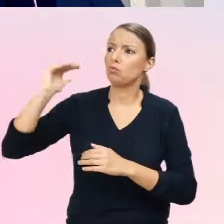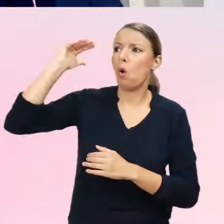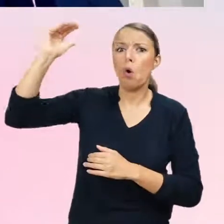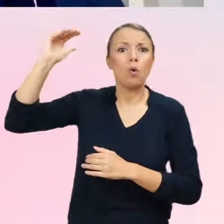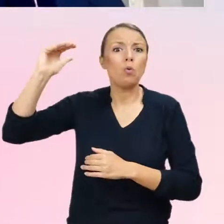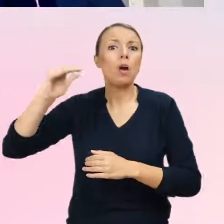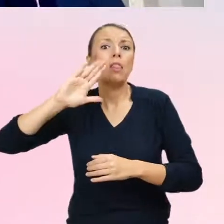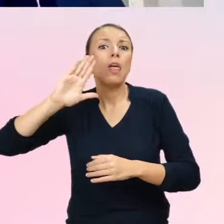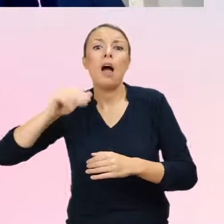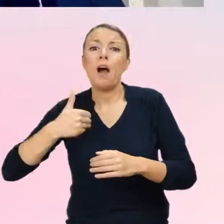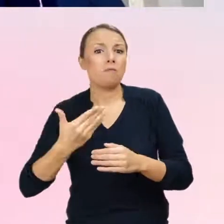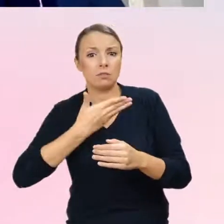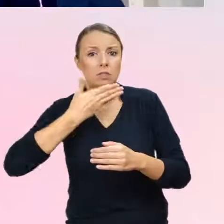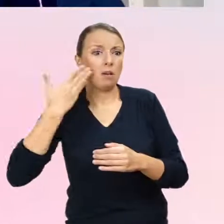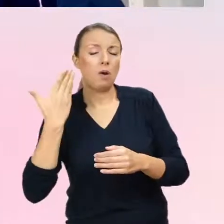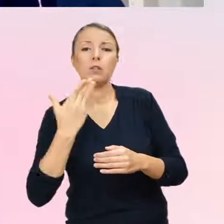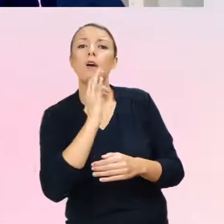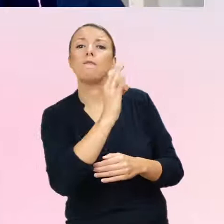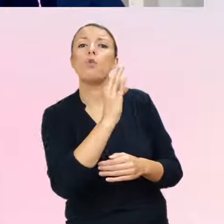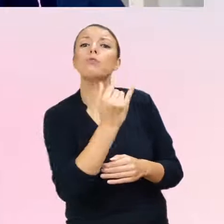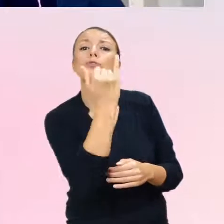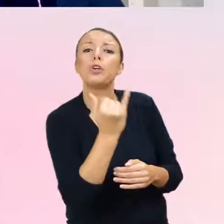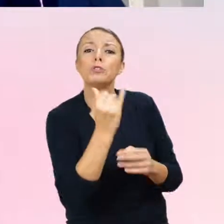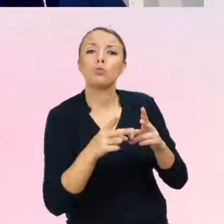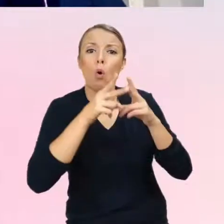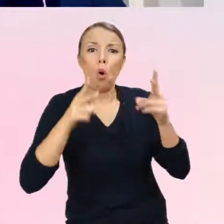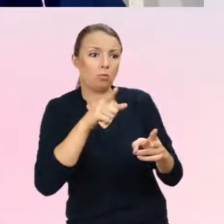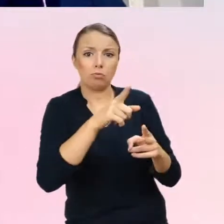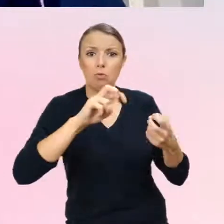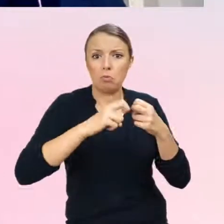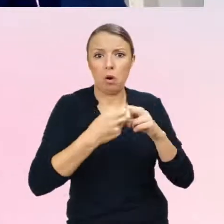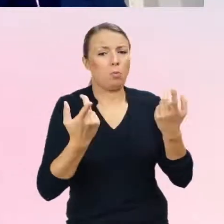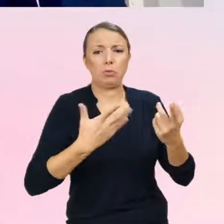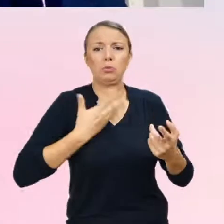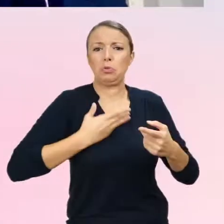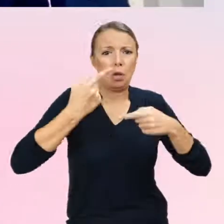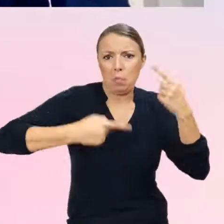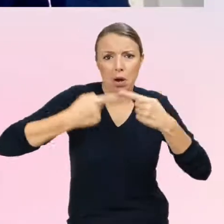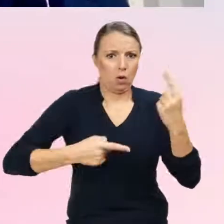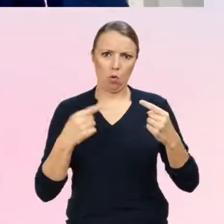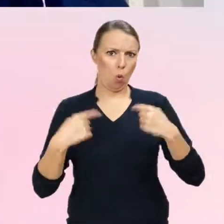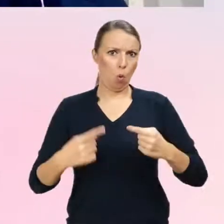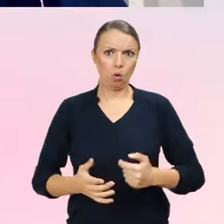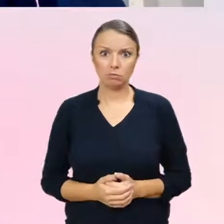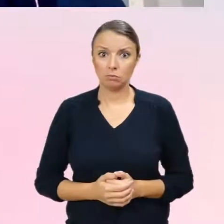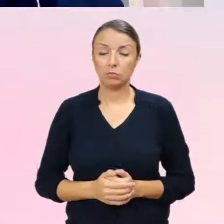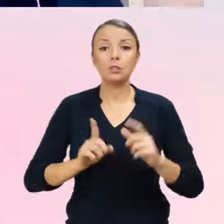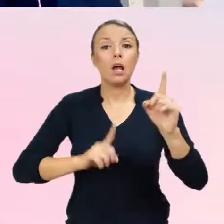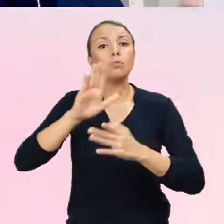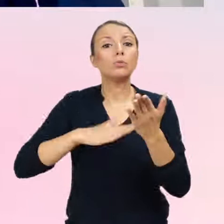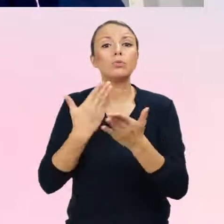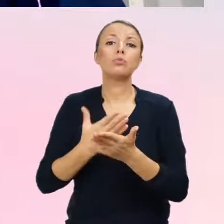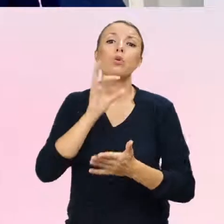dzieciństwie. Często jest tak, że osoby, które pojawiają się, czy adolescenci, którzy pojawiają się z rodzicami, często jest takie